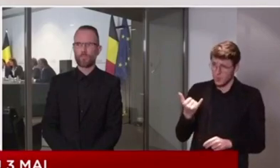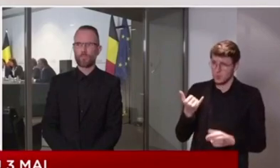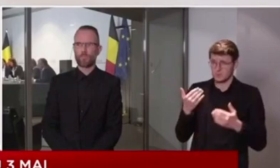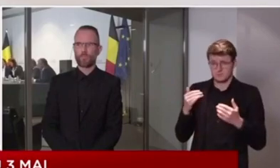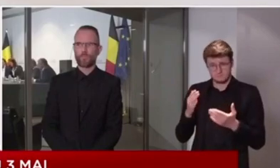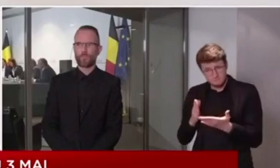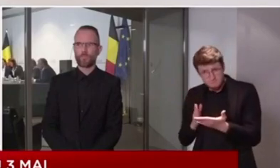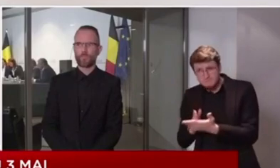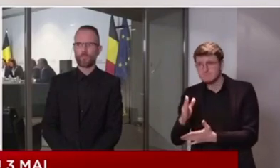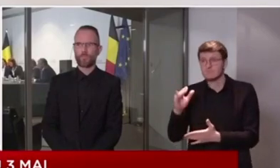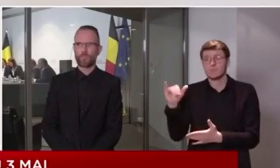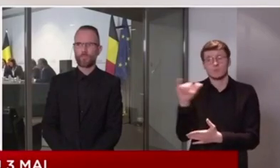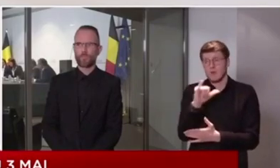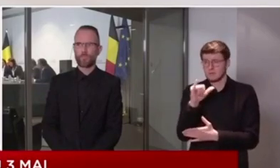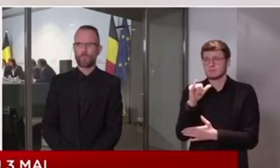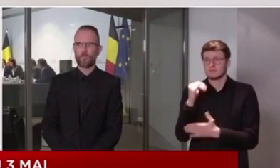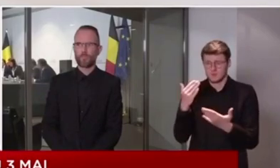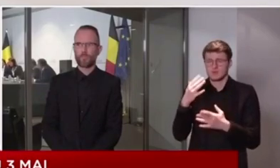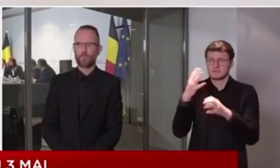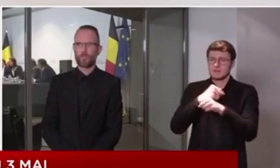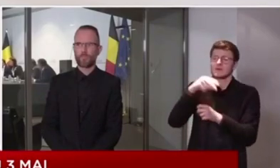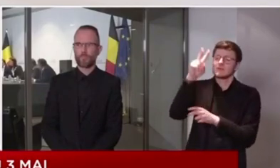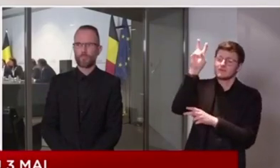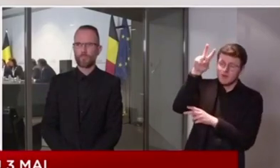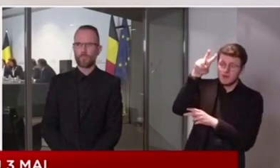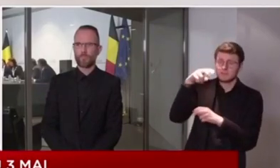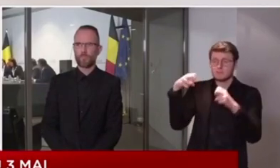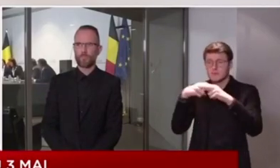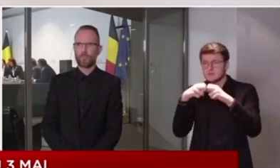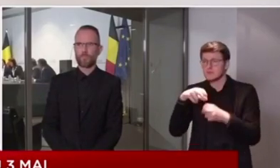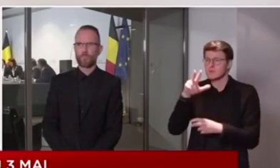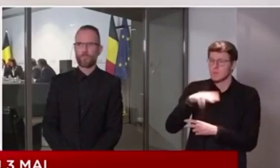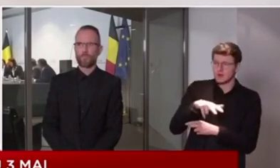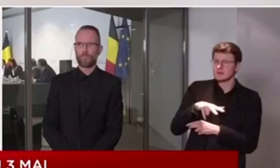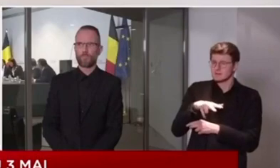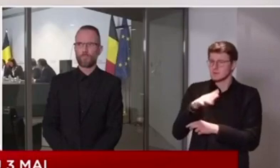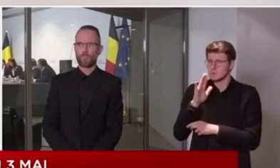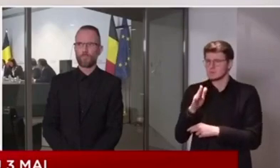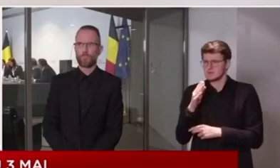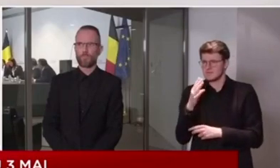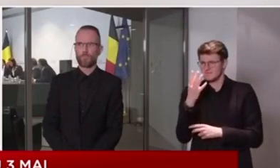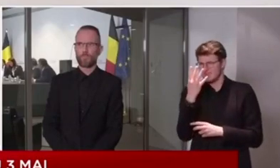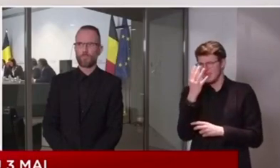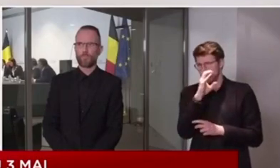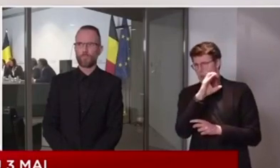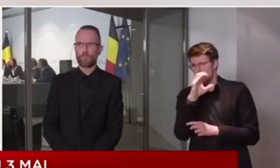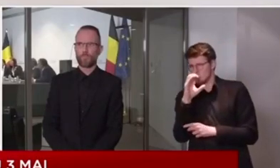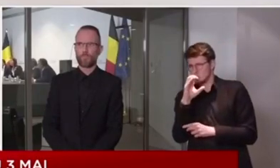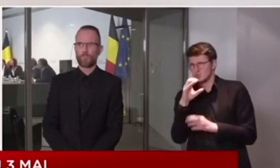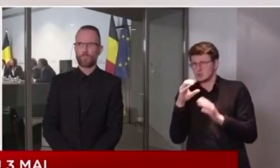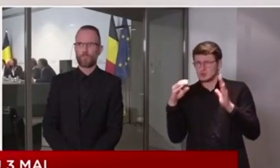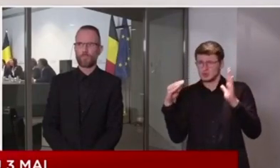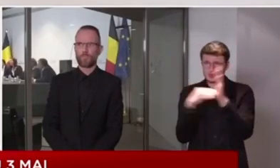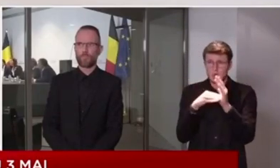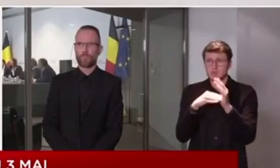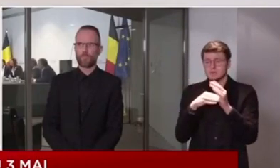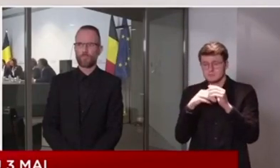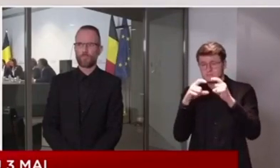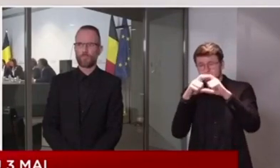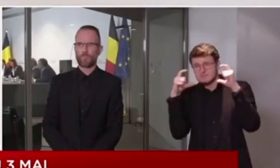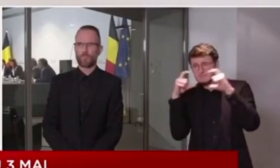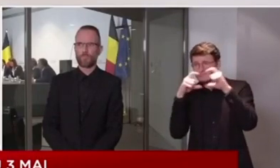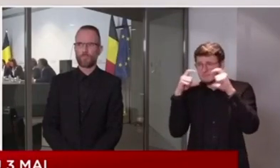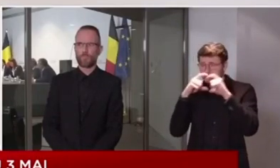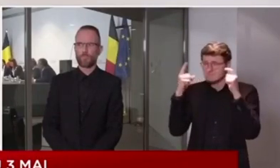nous avons réussi à commander plus de 134 millions de masques chirurgicaux et